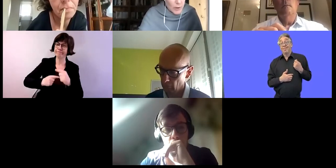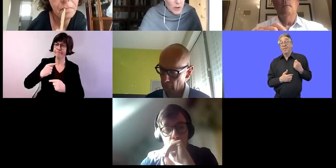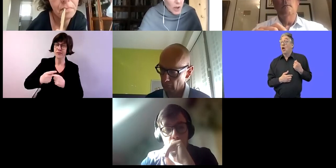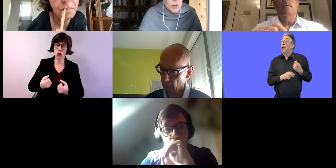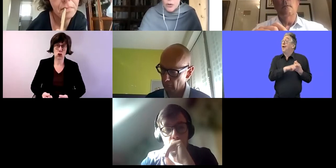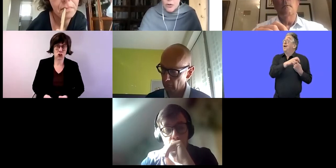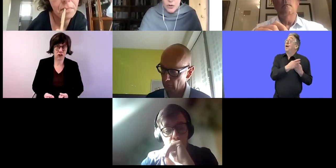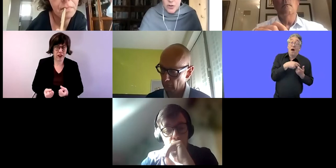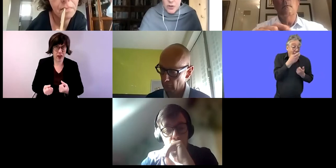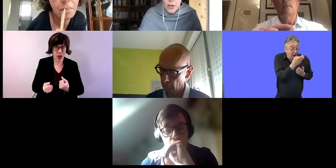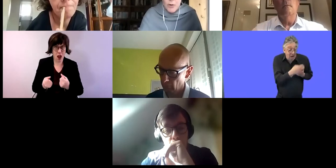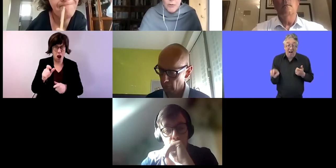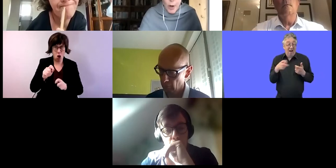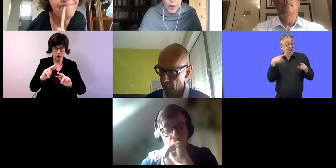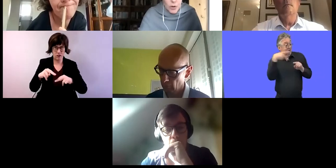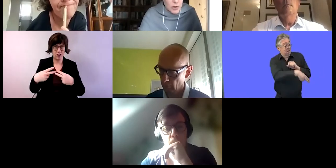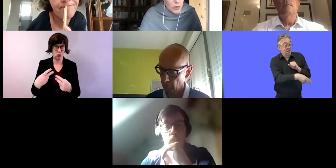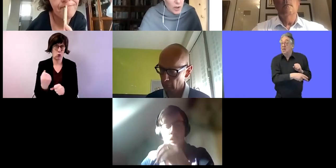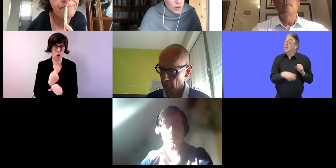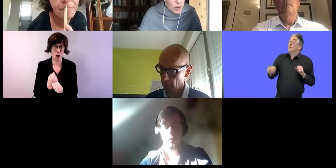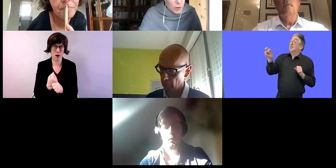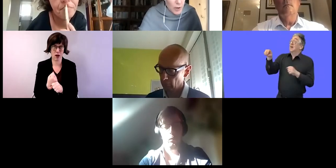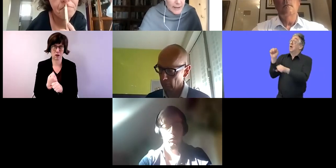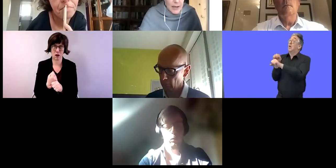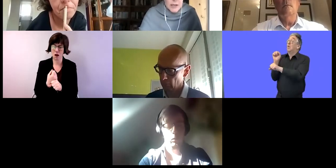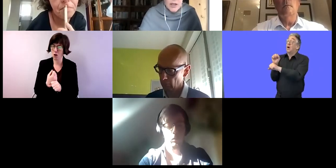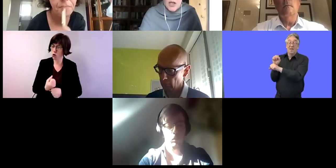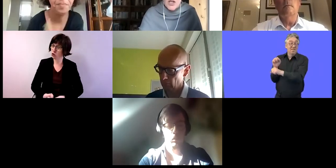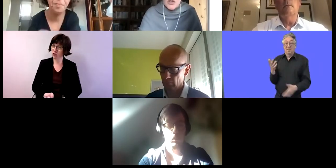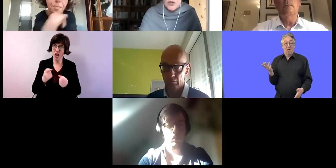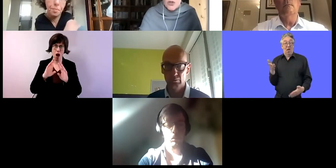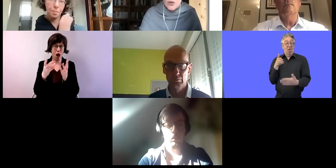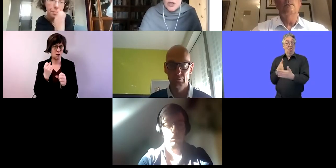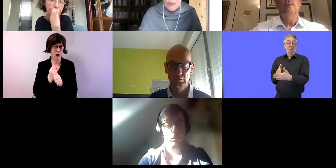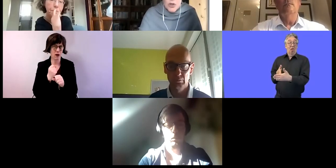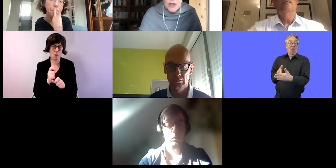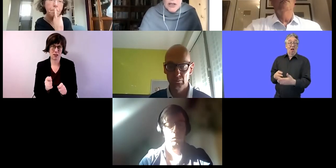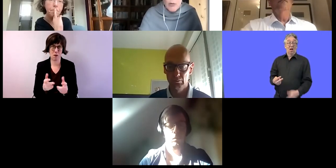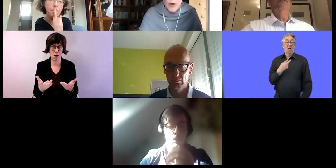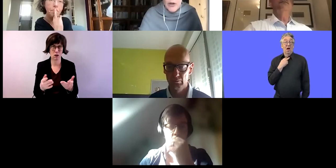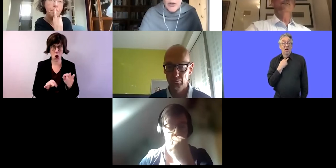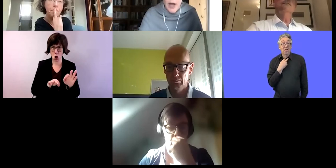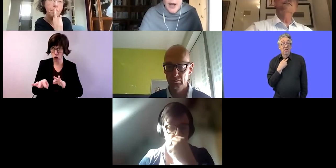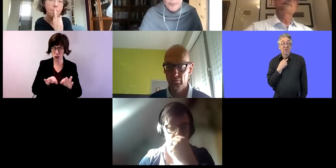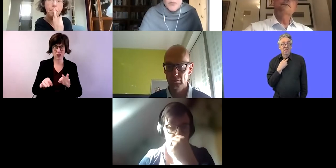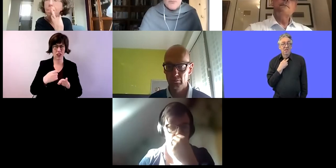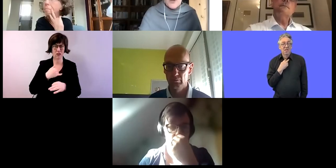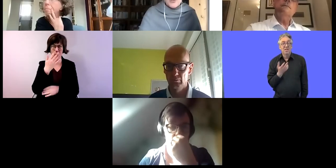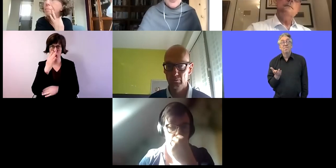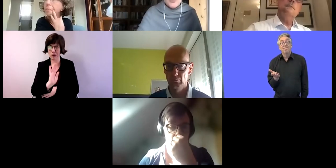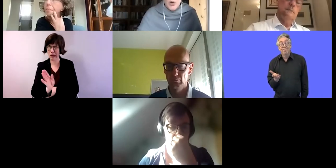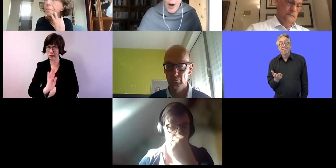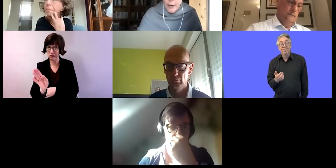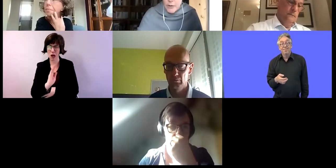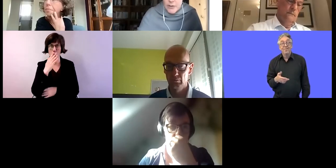schwierig für diese Menschen wieder zurück zur Mainstream-Beschäftigung zu kommen. In der Strategie versuchen wir also auch hier etwas zu